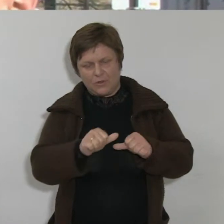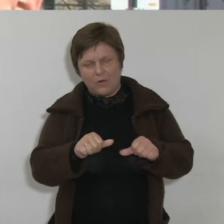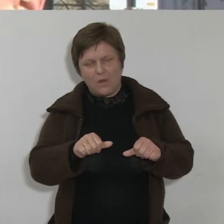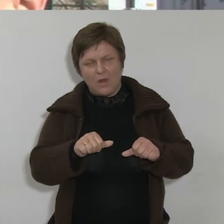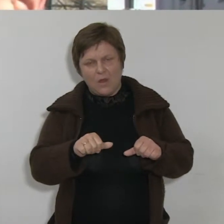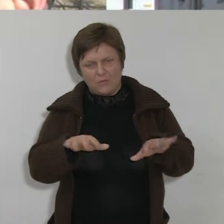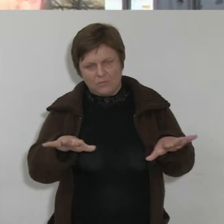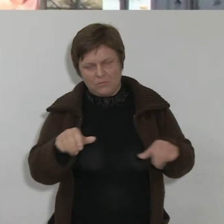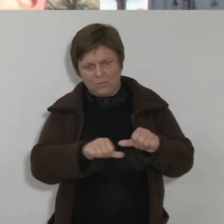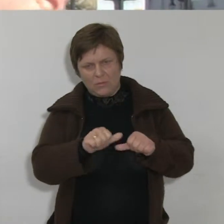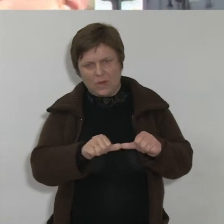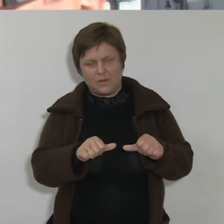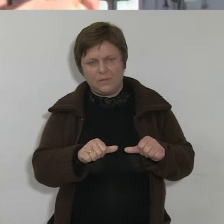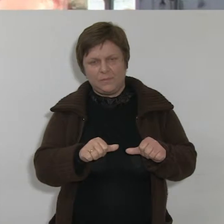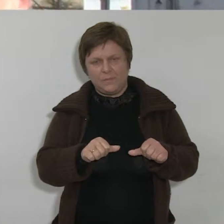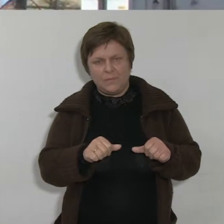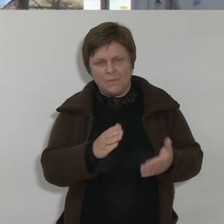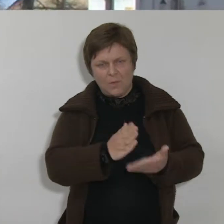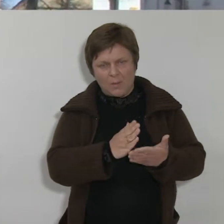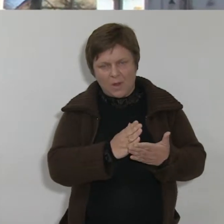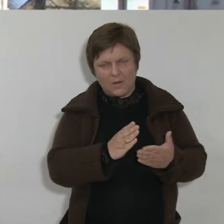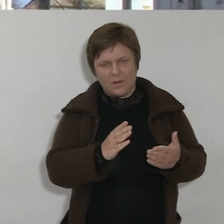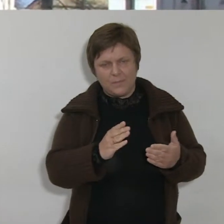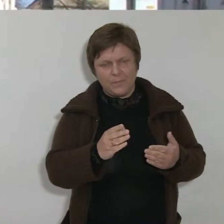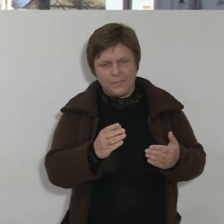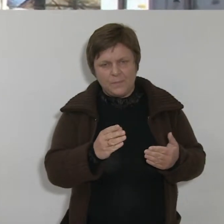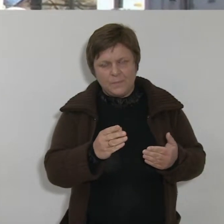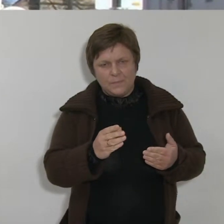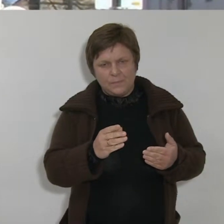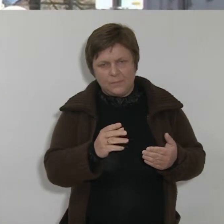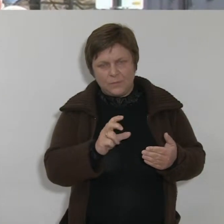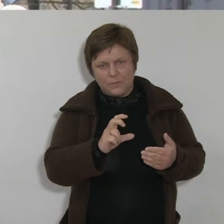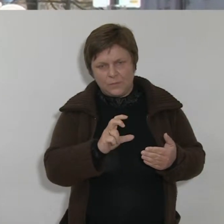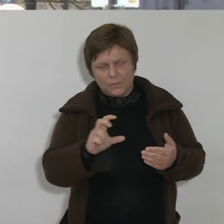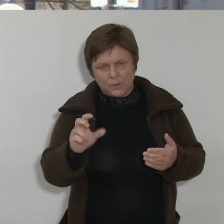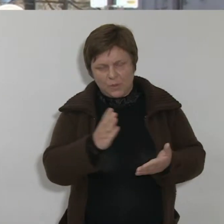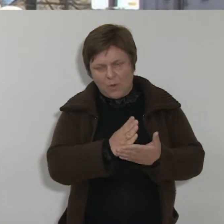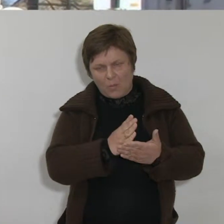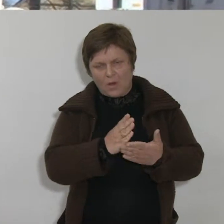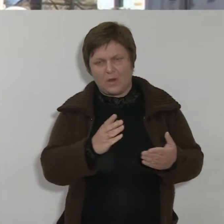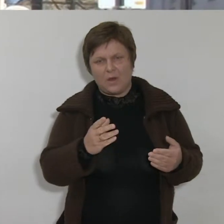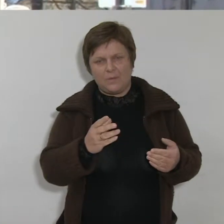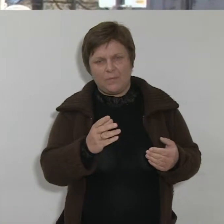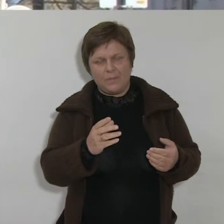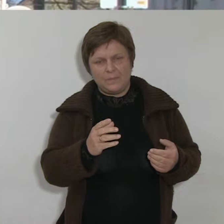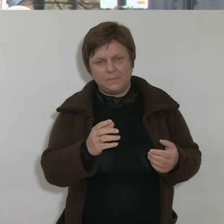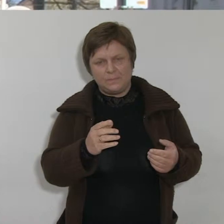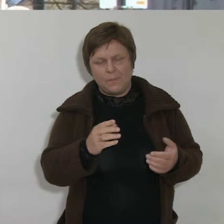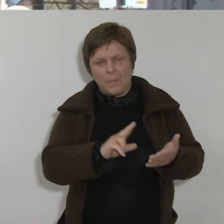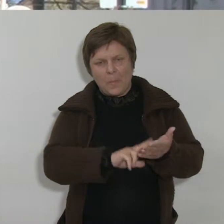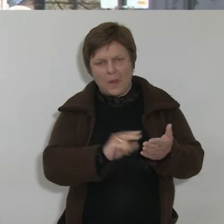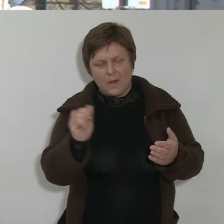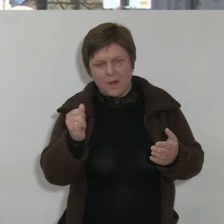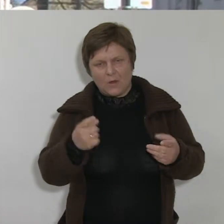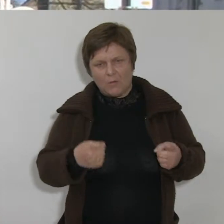Słuszna inicjatywa i pomaga? Starczy, czy nieważne nawet na jaką organizację się daje, ale